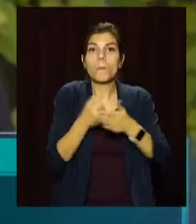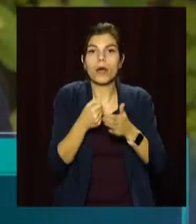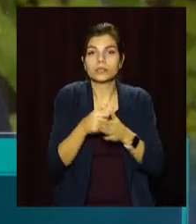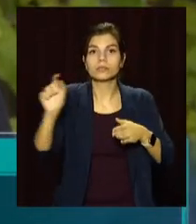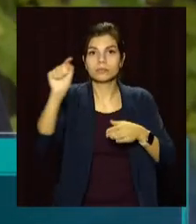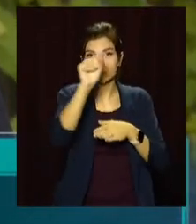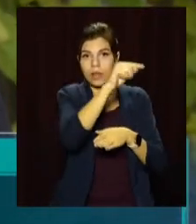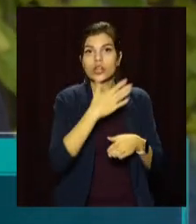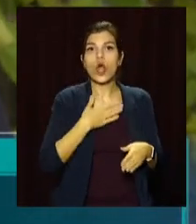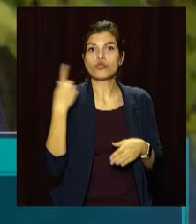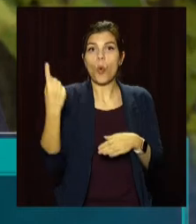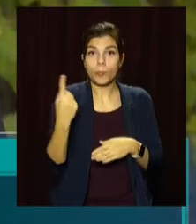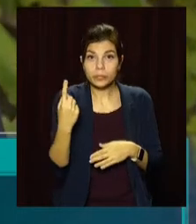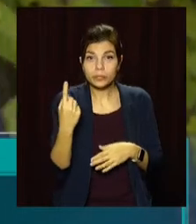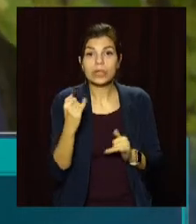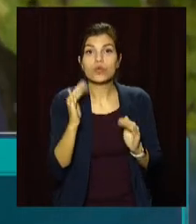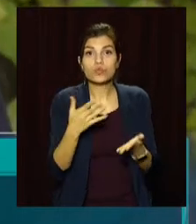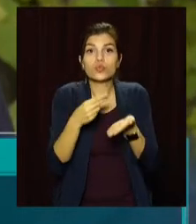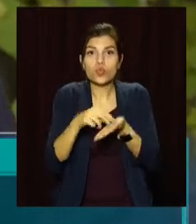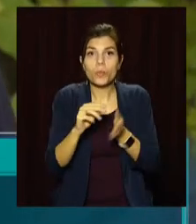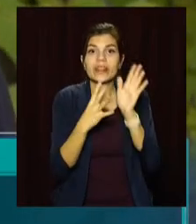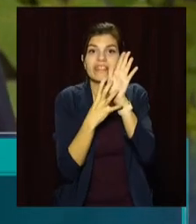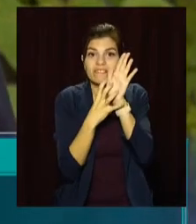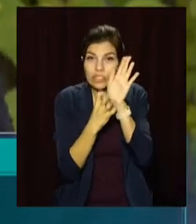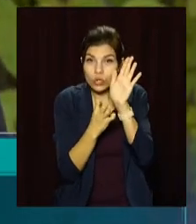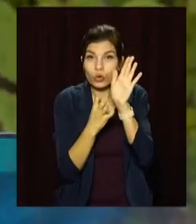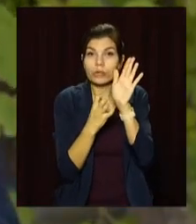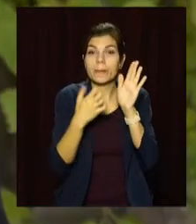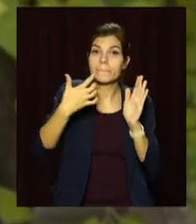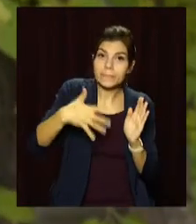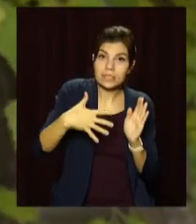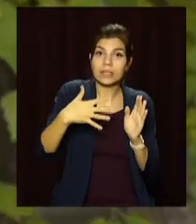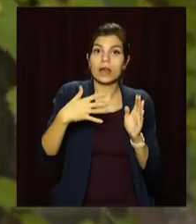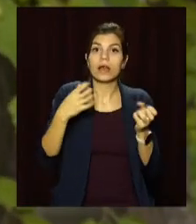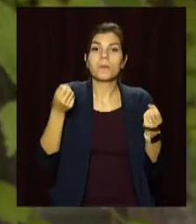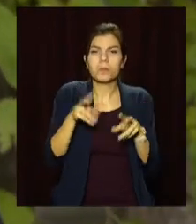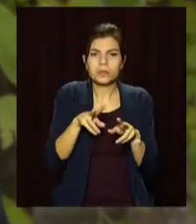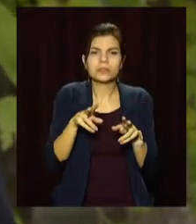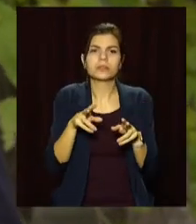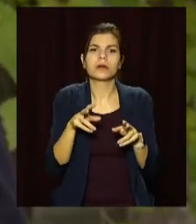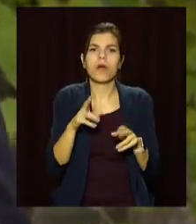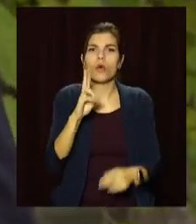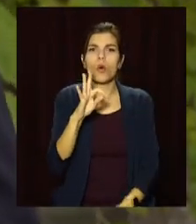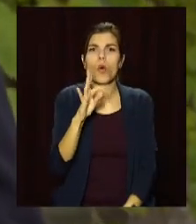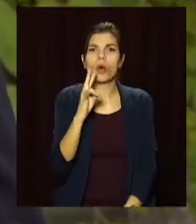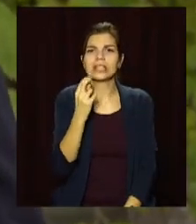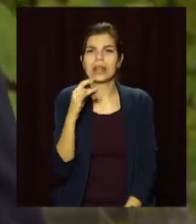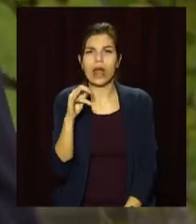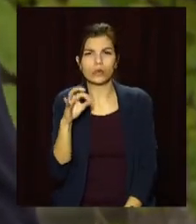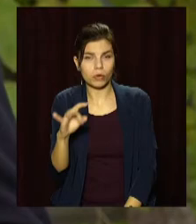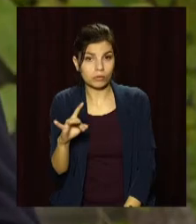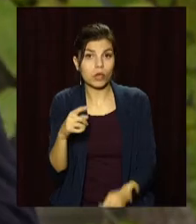нашої області. І буде куплено 900-950 концентраторів вже до кінця цього